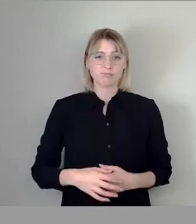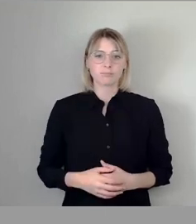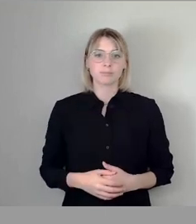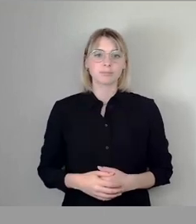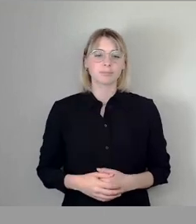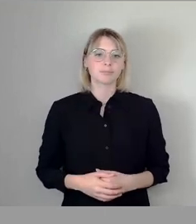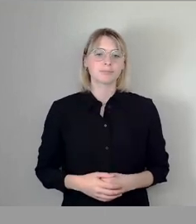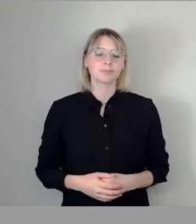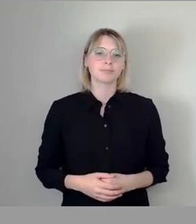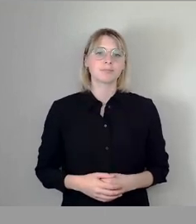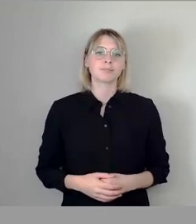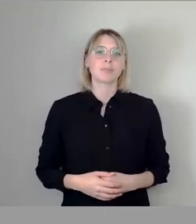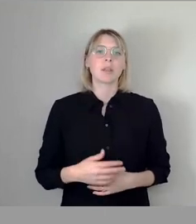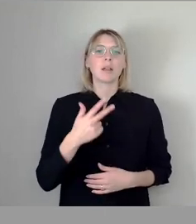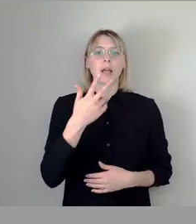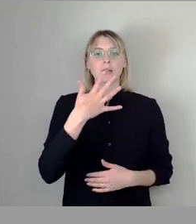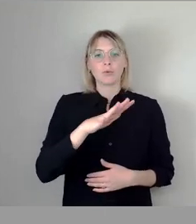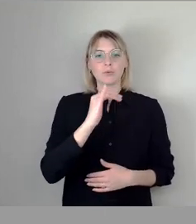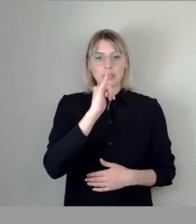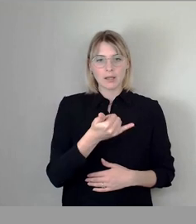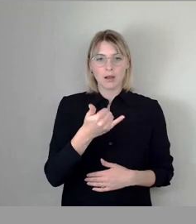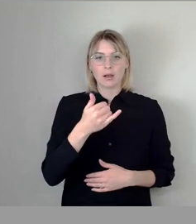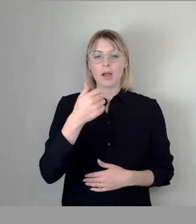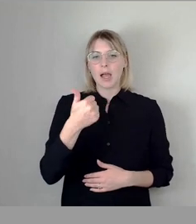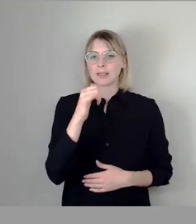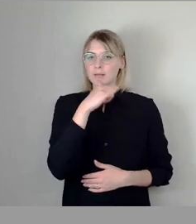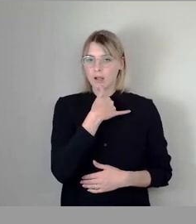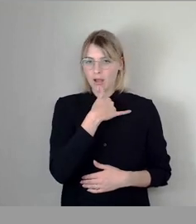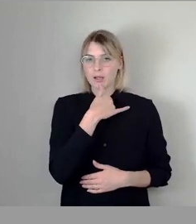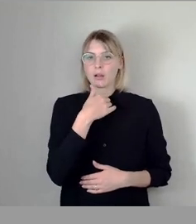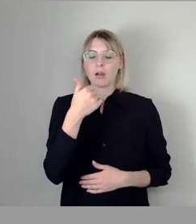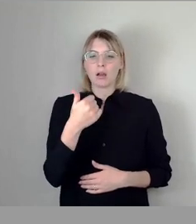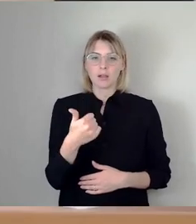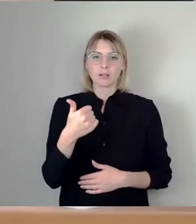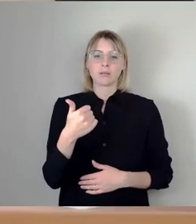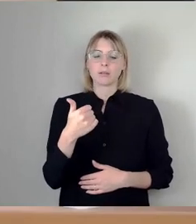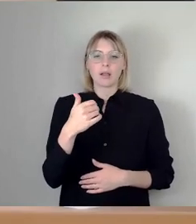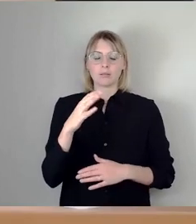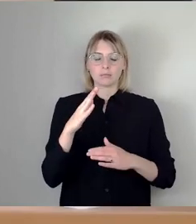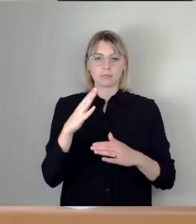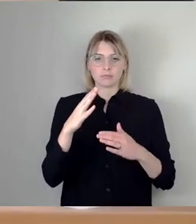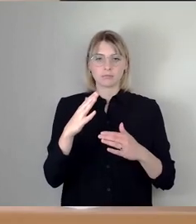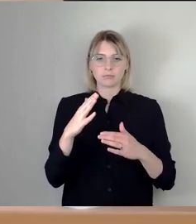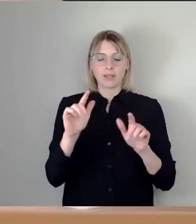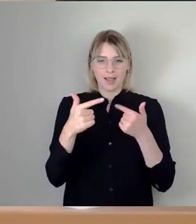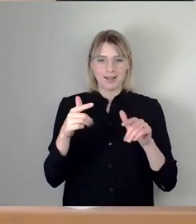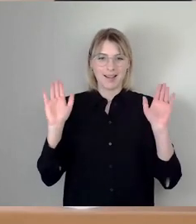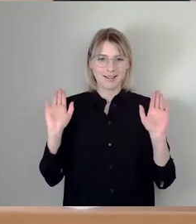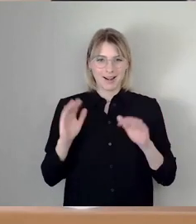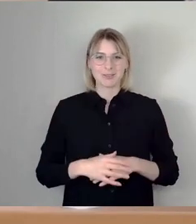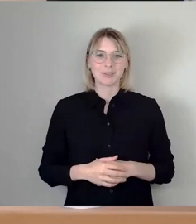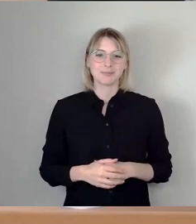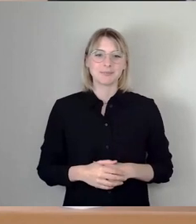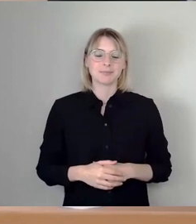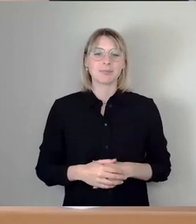Das hätte mit 53 Ja eine Nein-Null-Enthaltung eine Mehrheit bekommen. Ich rufe Punkt 2 auf, wer